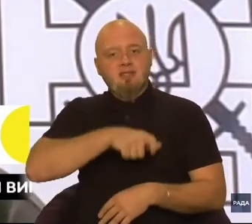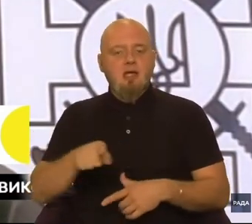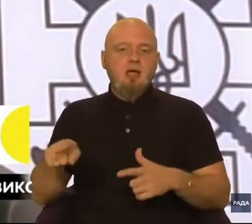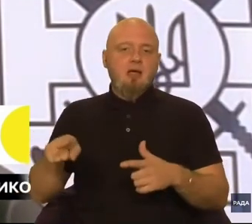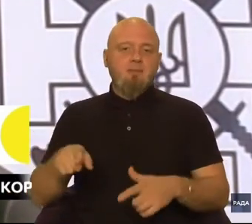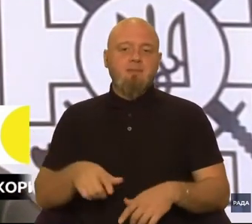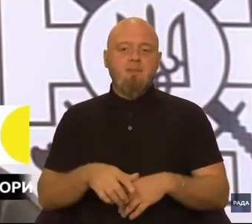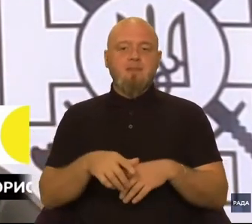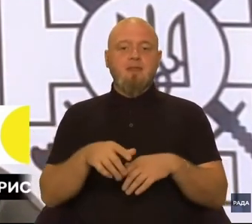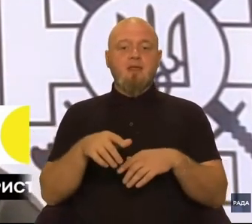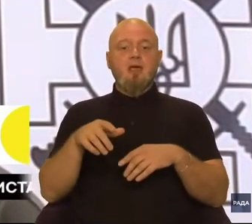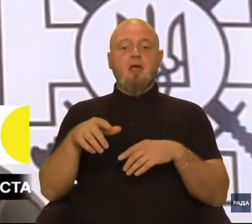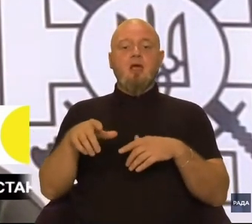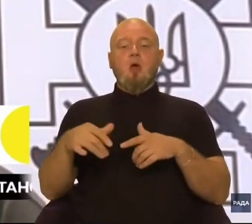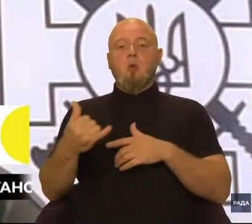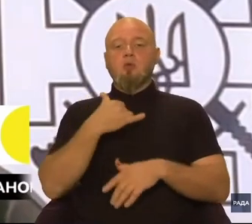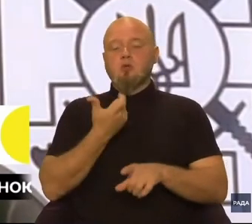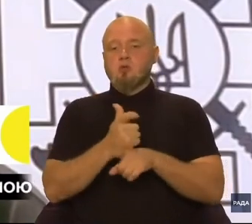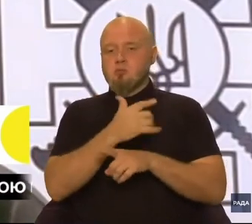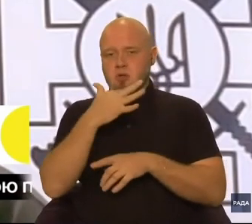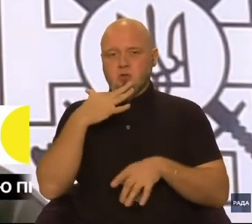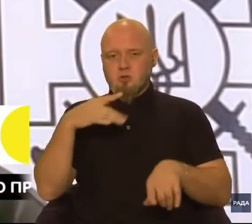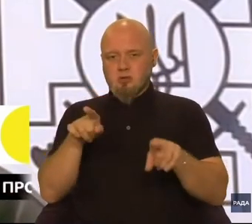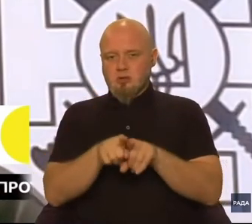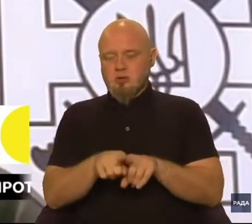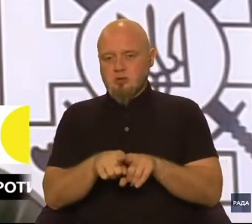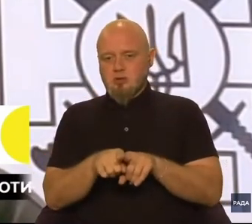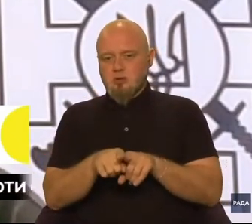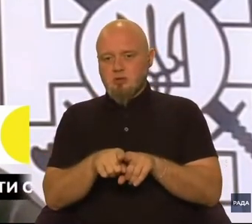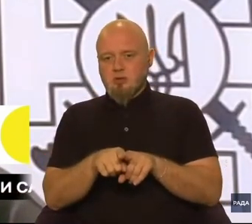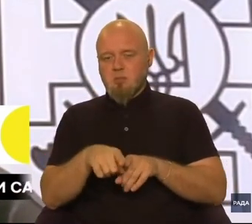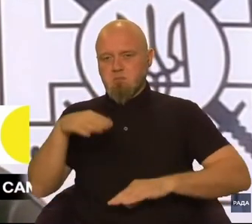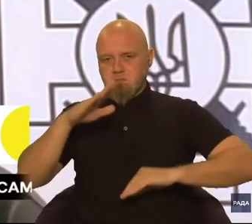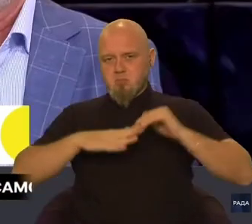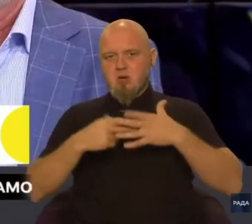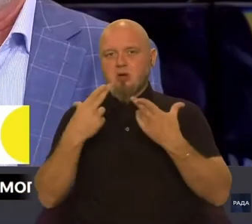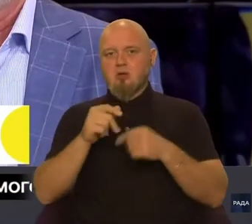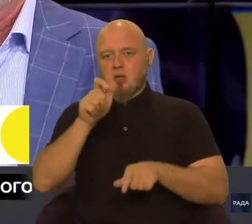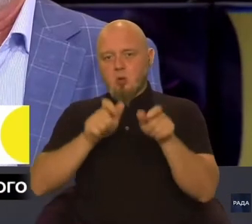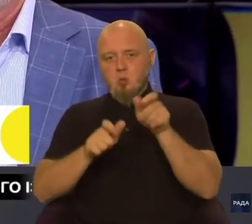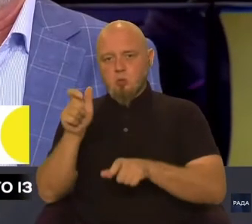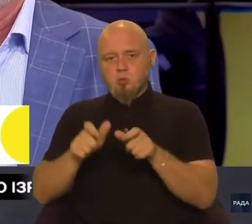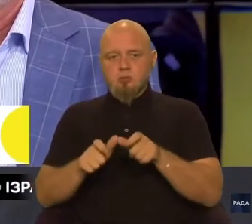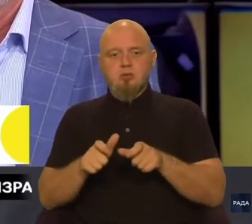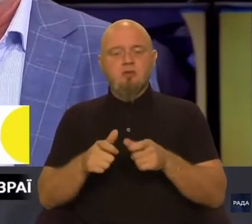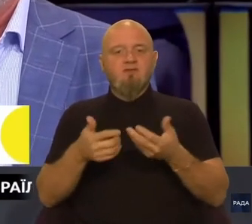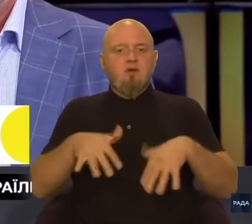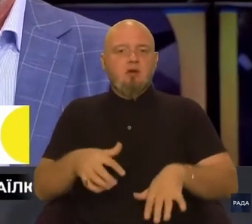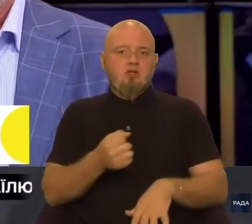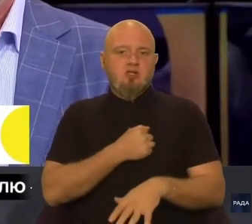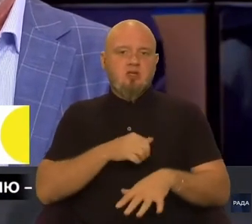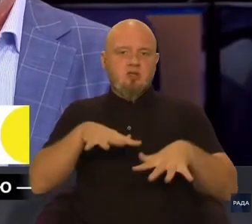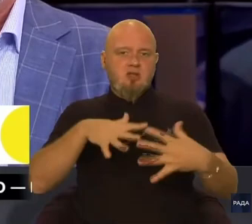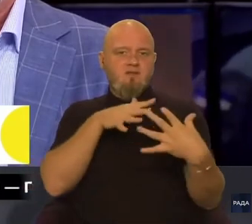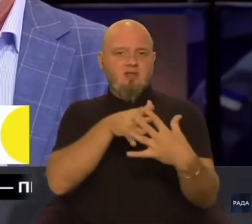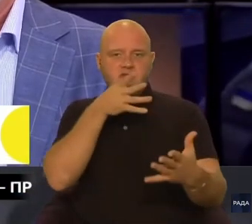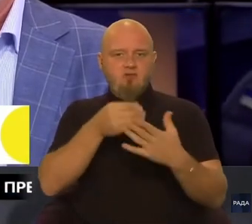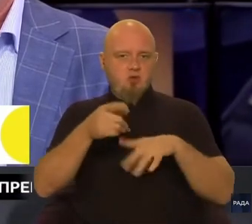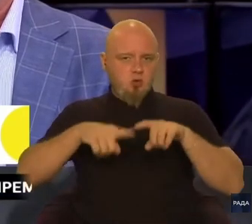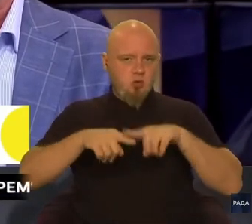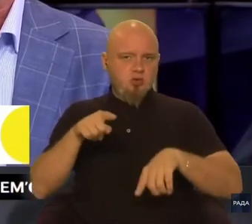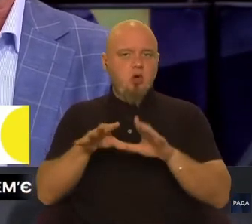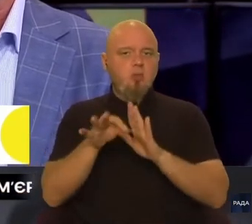захисниці. У нас дуже багато таких практик, де люди, які втратили, на жаль, на війні своїх родичів,